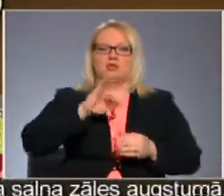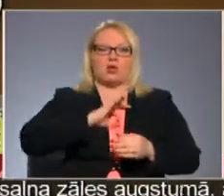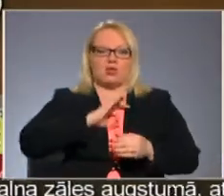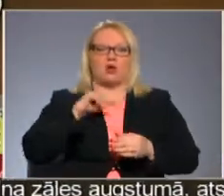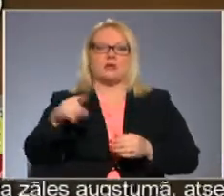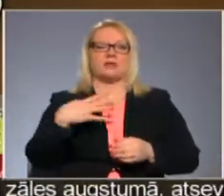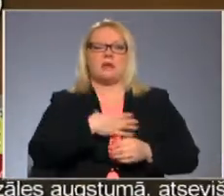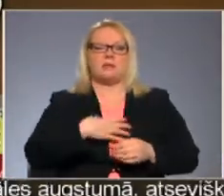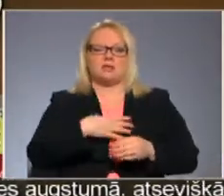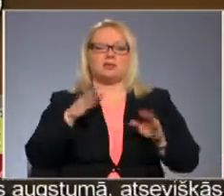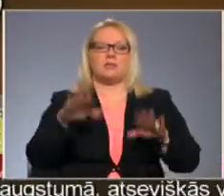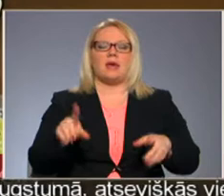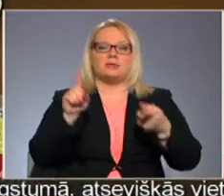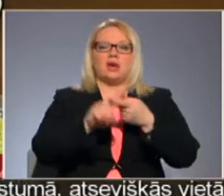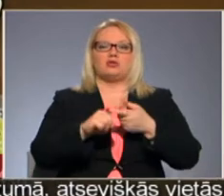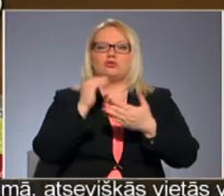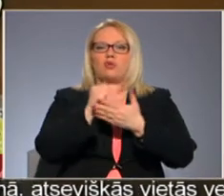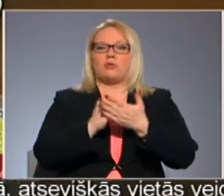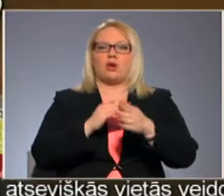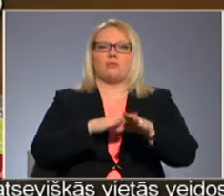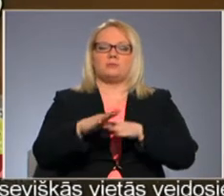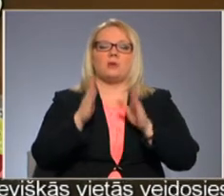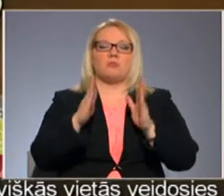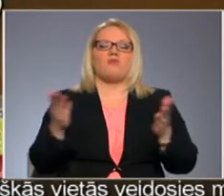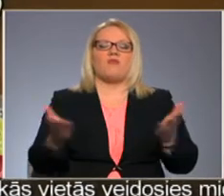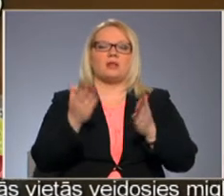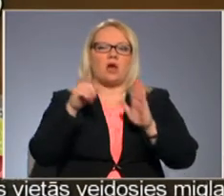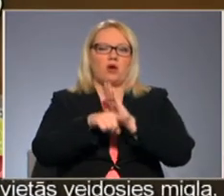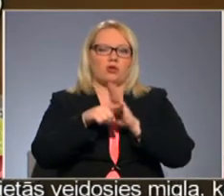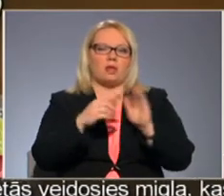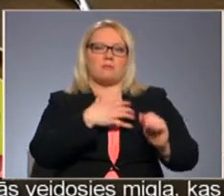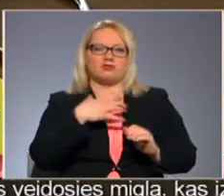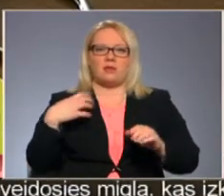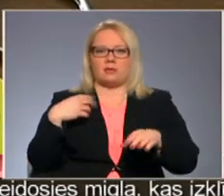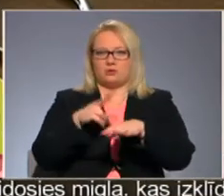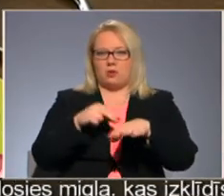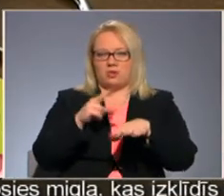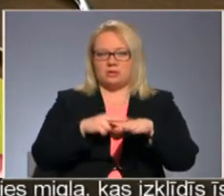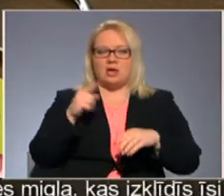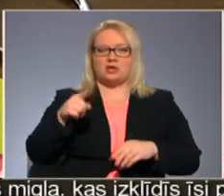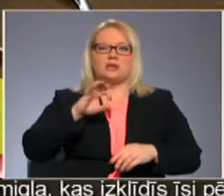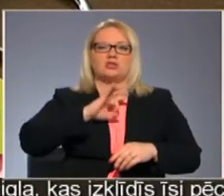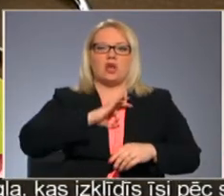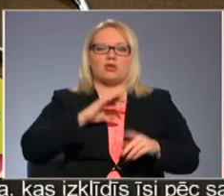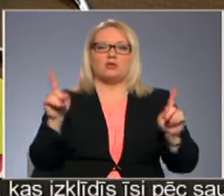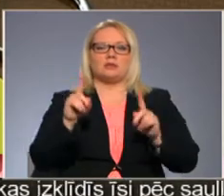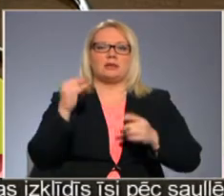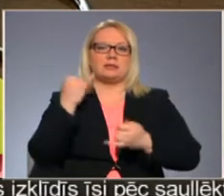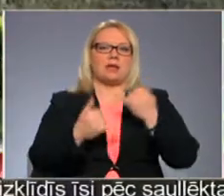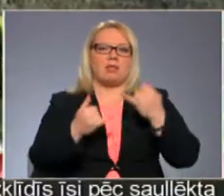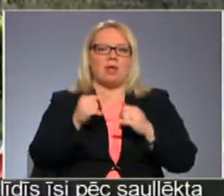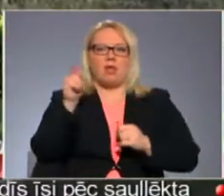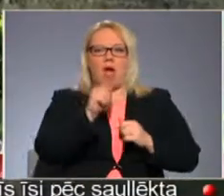Tās nepieciešams, lai saistošo noteikumu izpildi būtu vieglāk kontrolēt pašvaldības policijai. Šis žetons šogad ir dzelta un